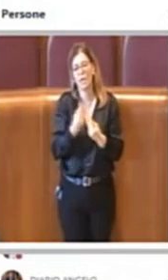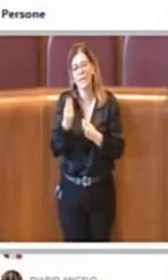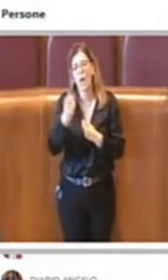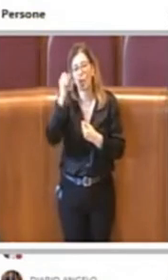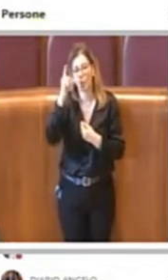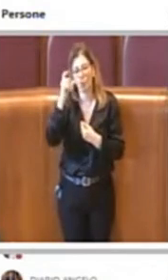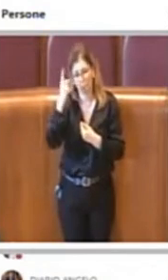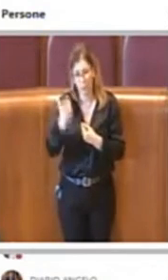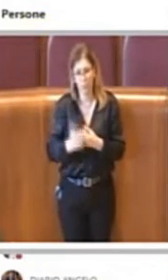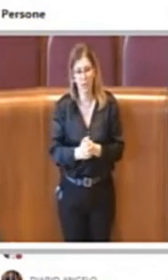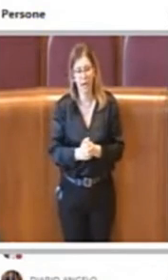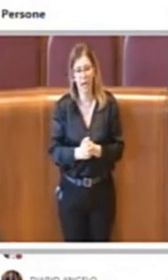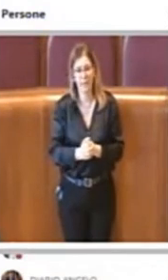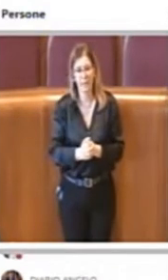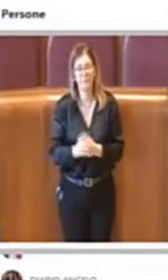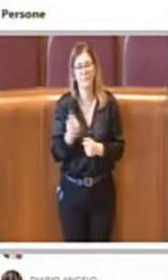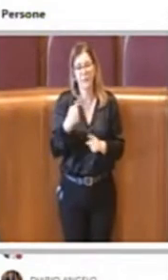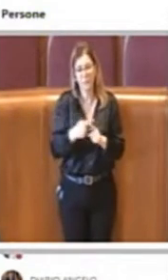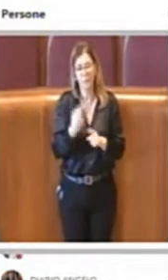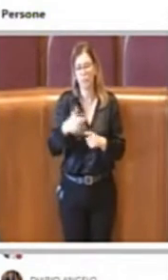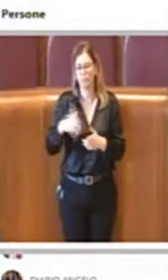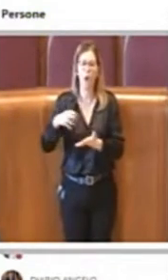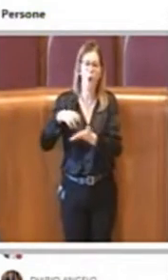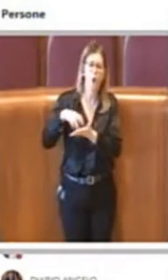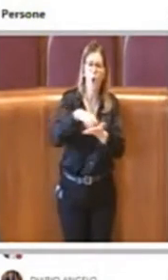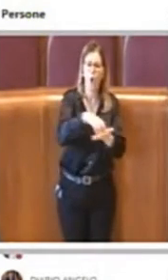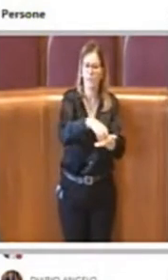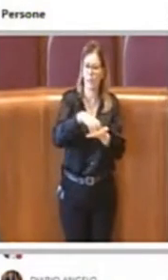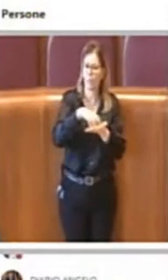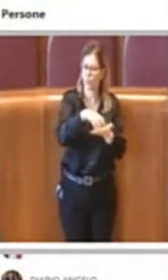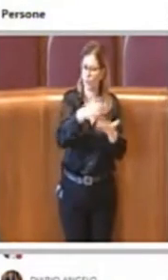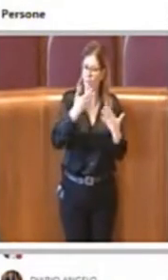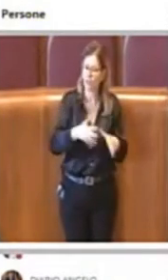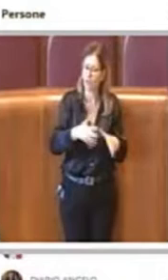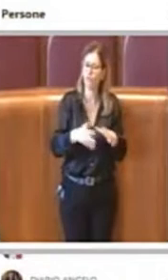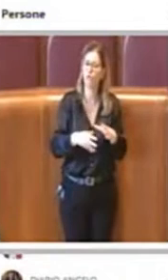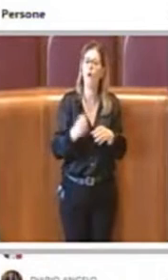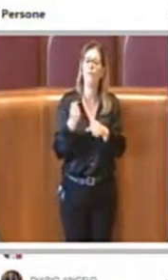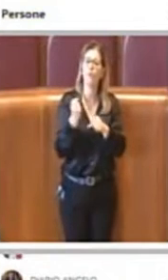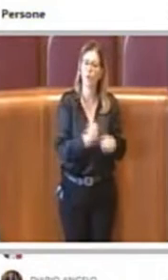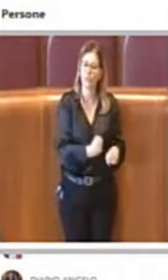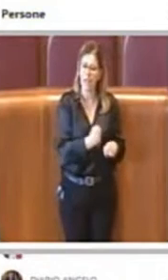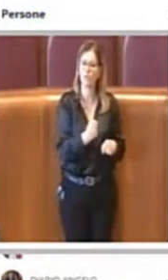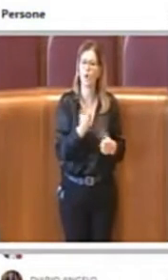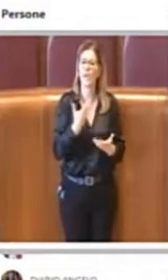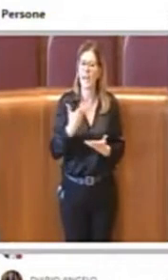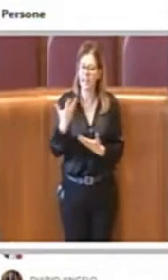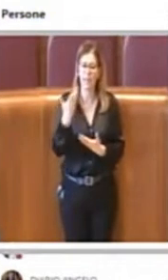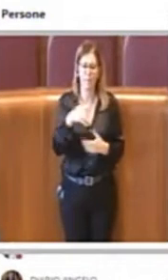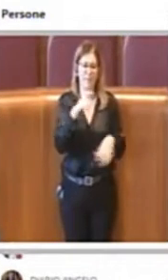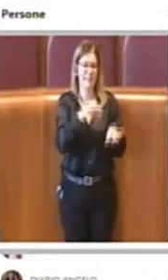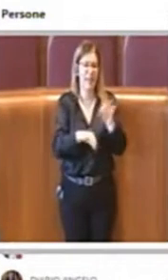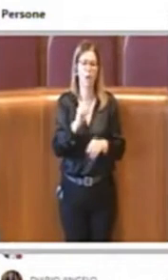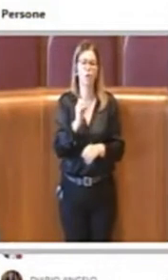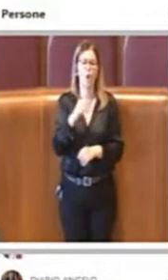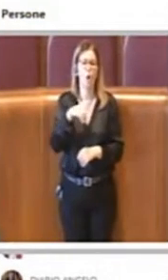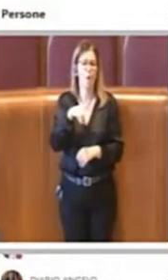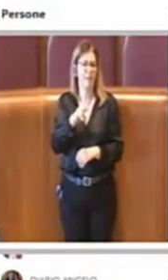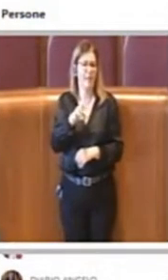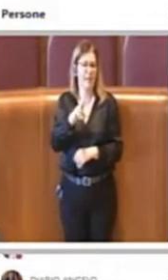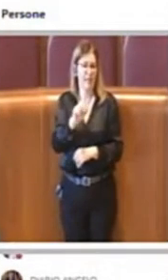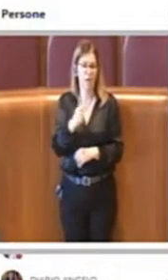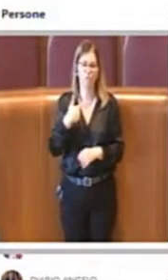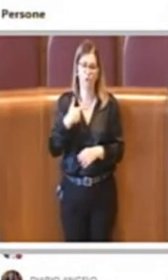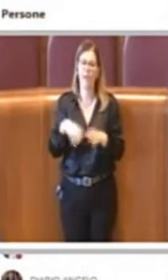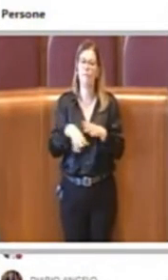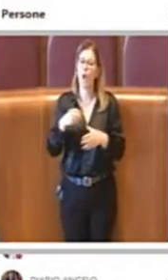contribuzione che poi viene data alle fondazioni liriche in particolare al teatro dell'opera come fondi pubblici e la